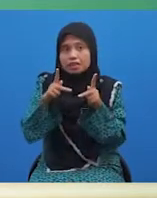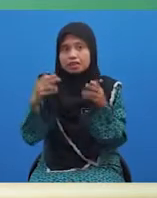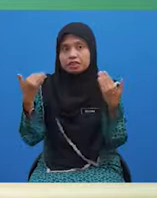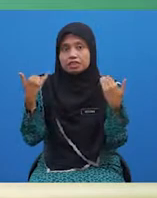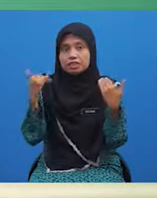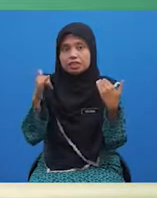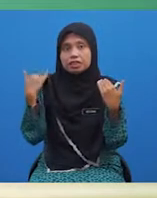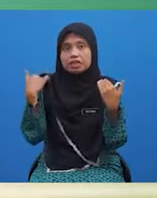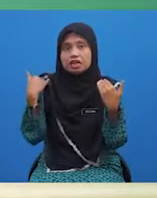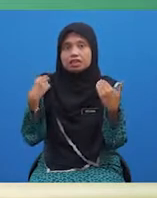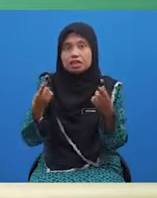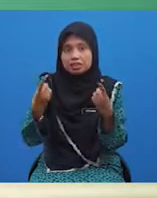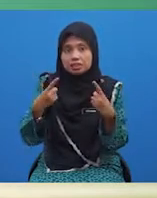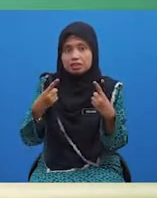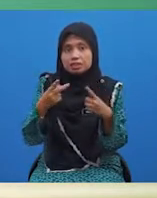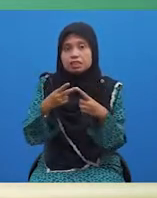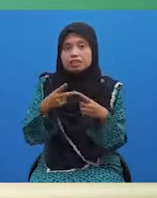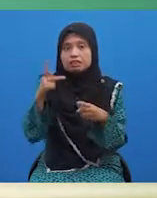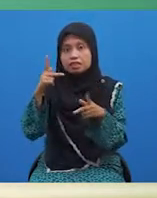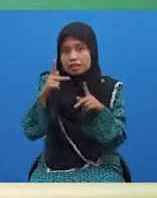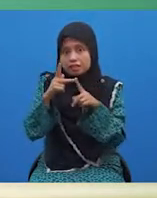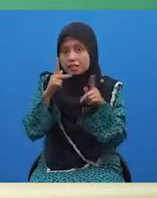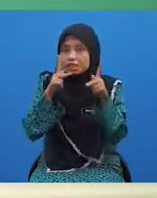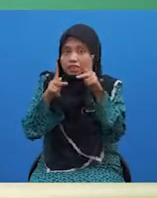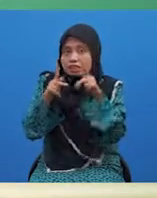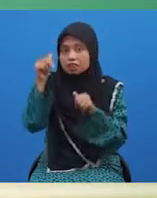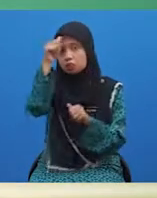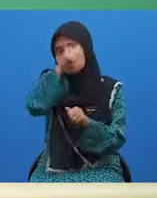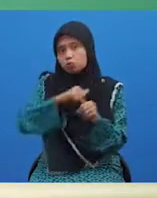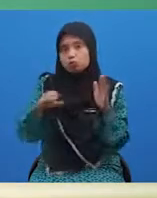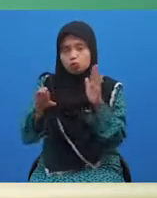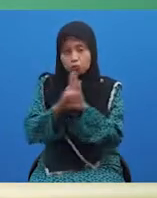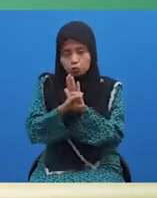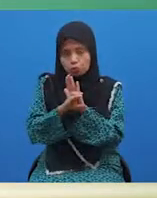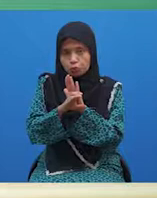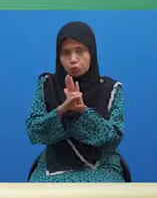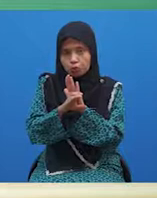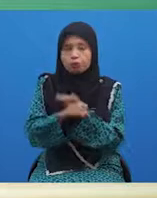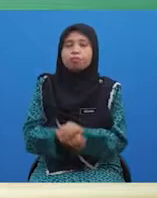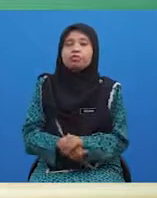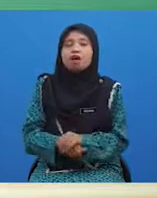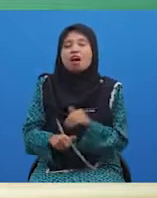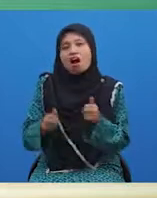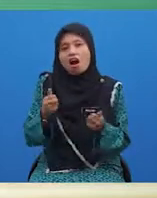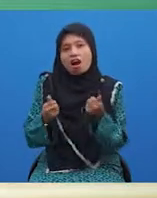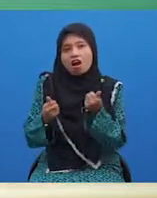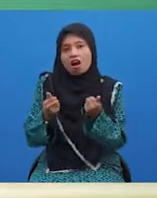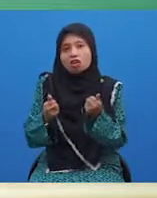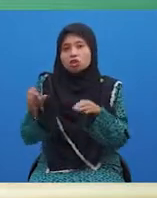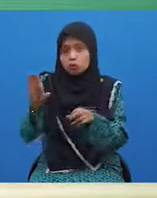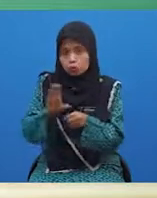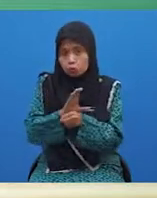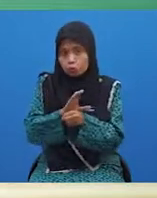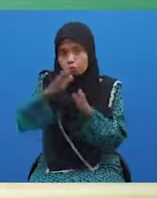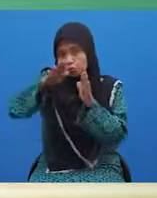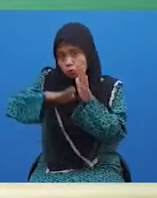hadir di hadapan kata adjektif. Contoh kata penguat hadapan ialah agak, cukup,